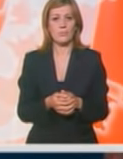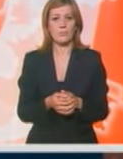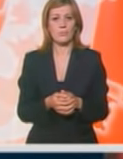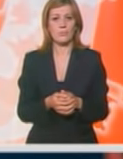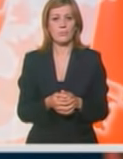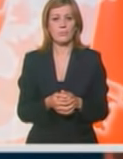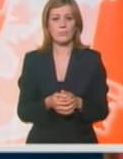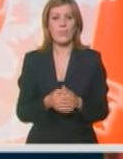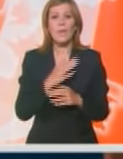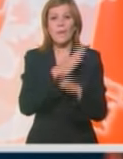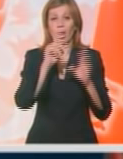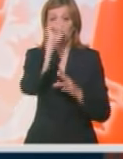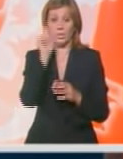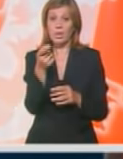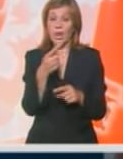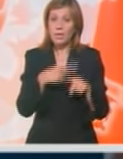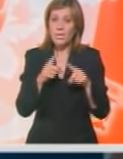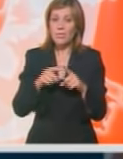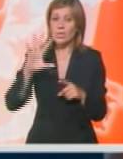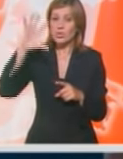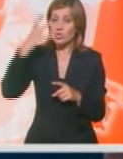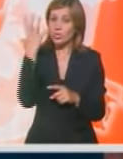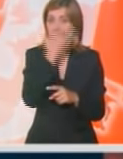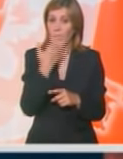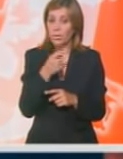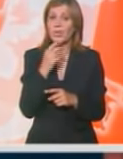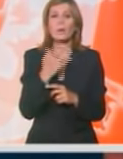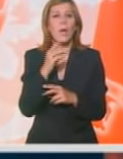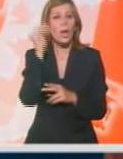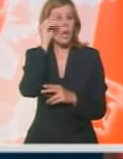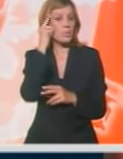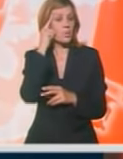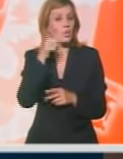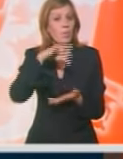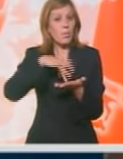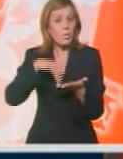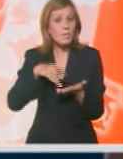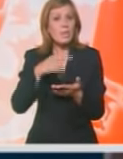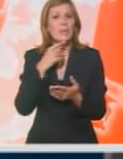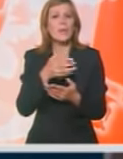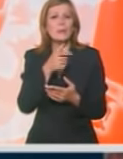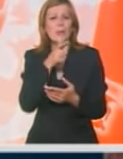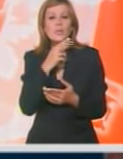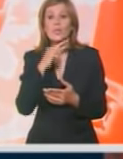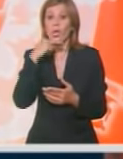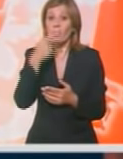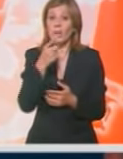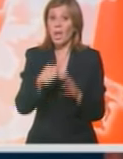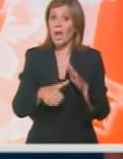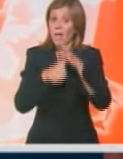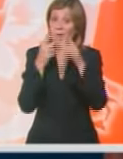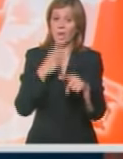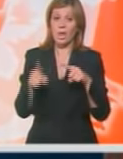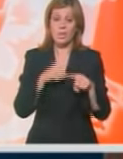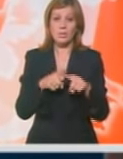Veliko pitanje je da li je uzrok globalno zagrevanje. Deo naučnog značaja ovog mesta je u traganju za odgovorom da li je to glavni uzrok.